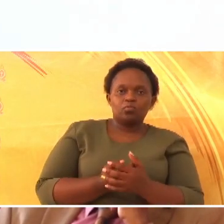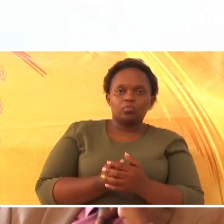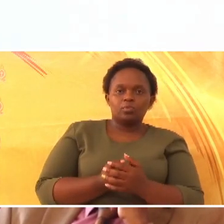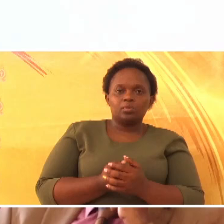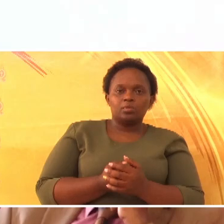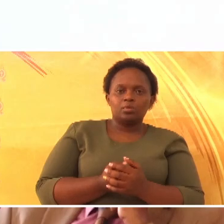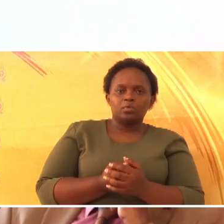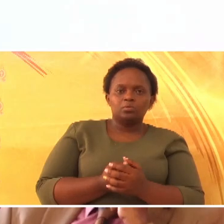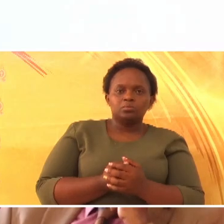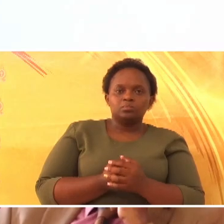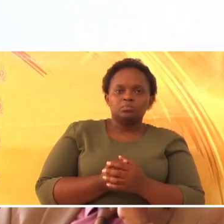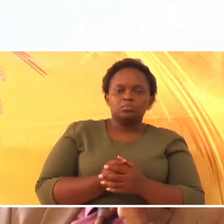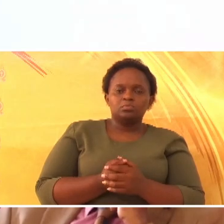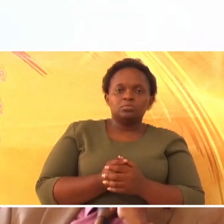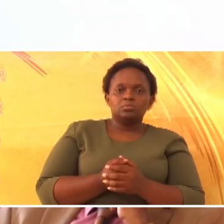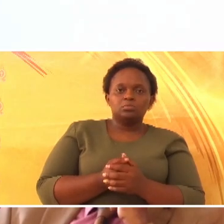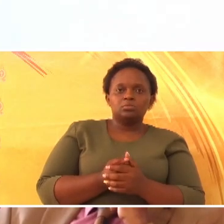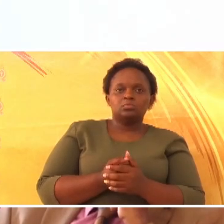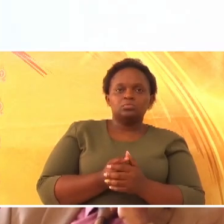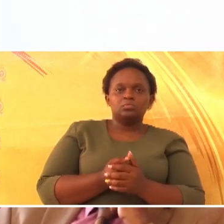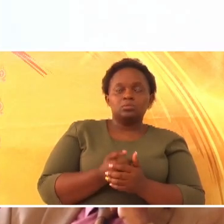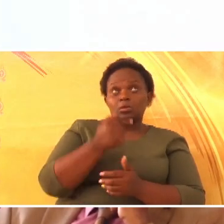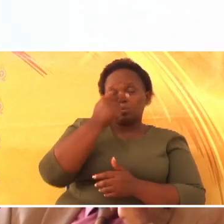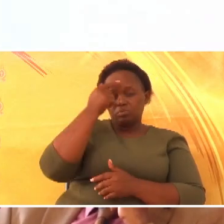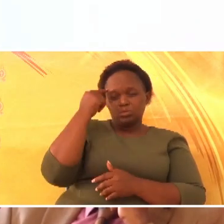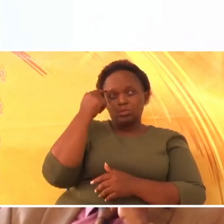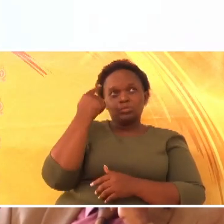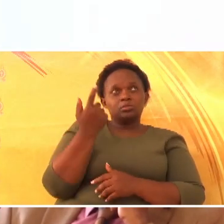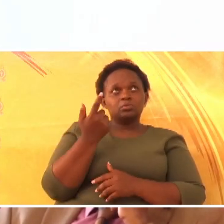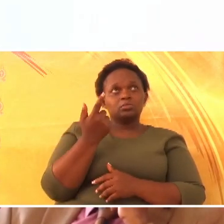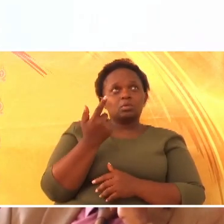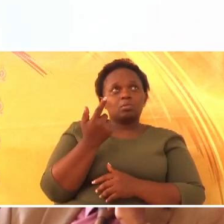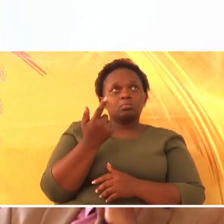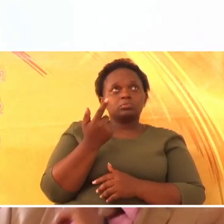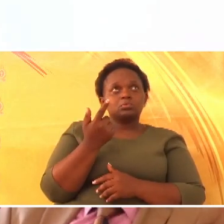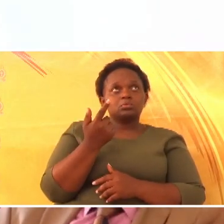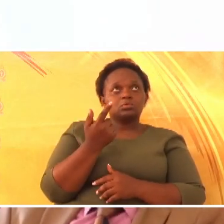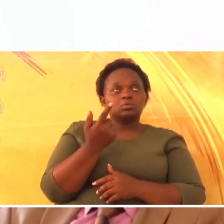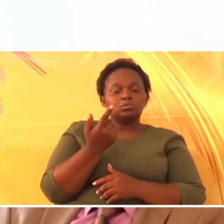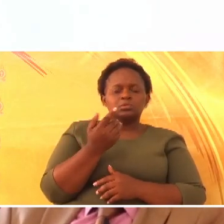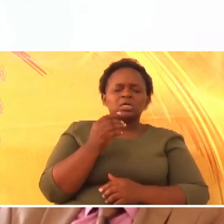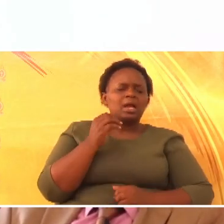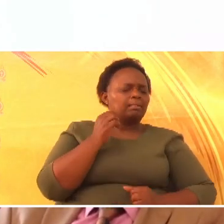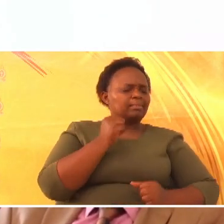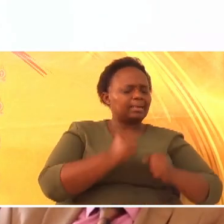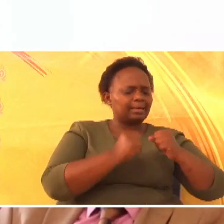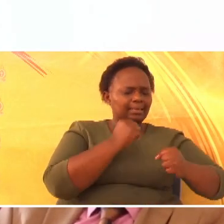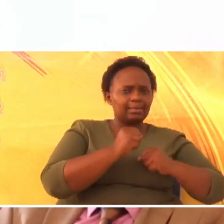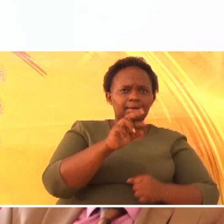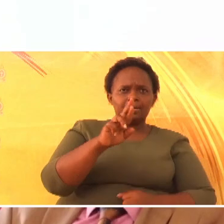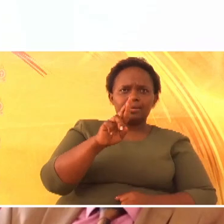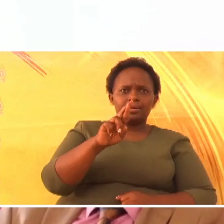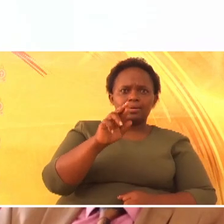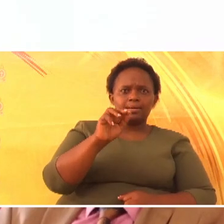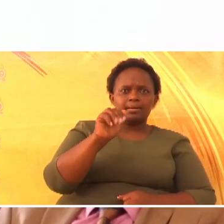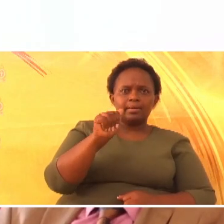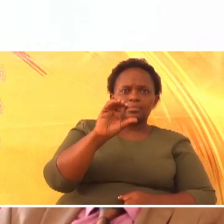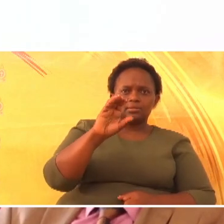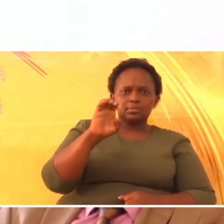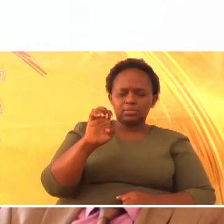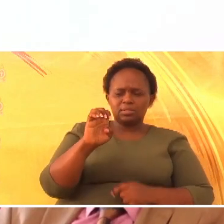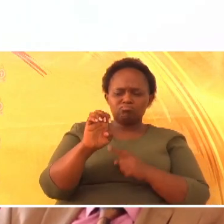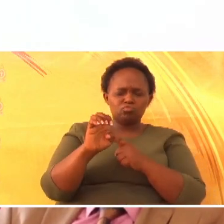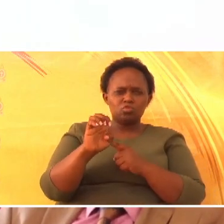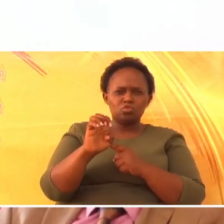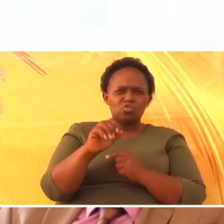hii biyo ambao tunakimbia, siyo mbio ya